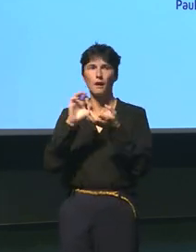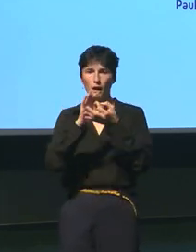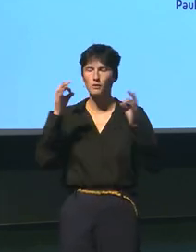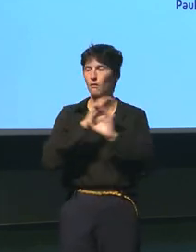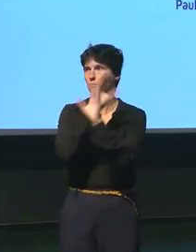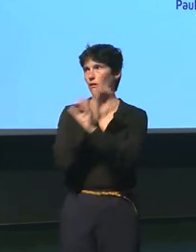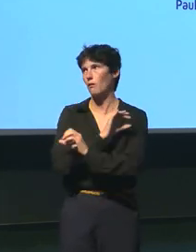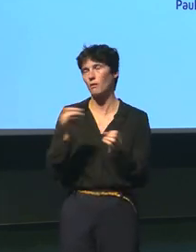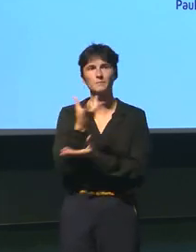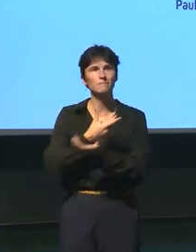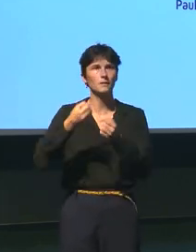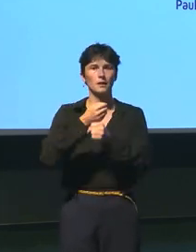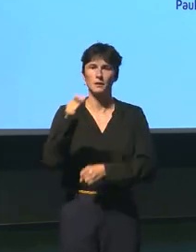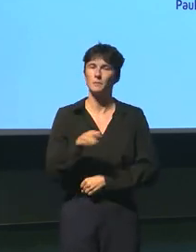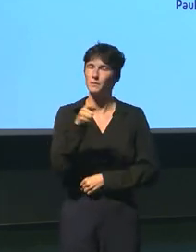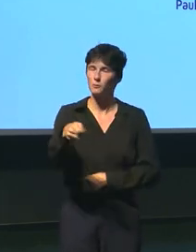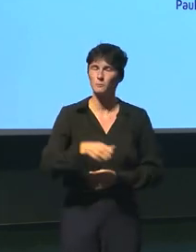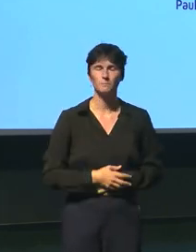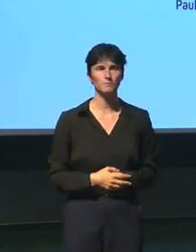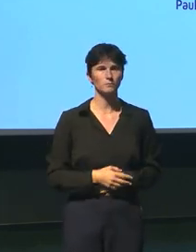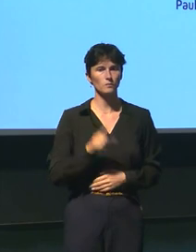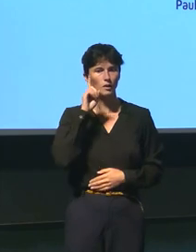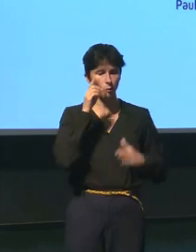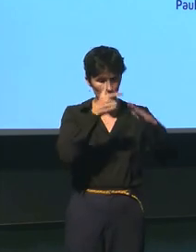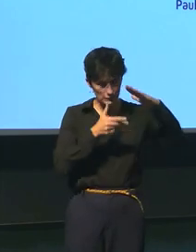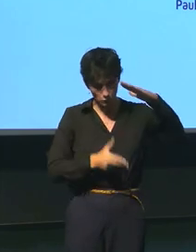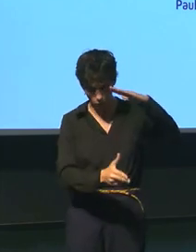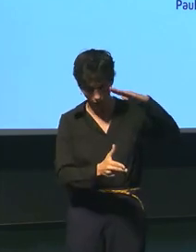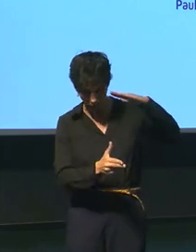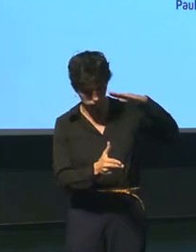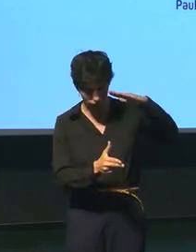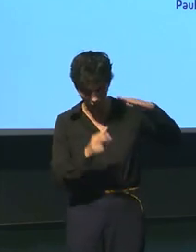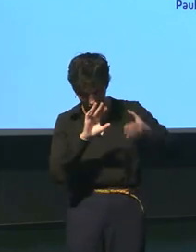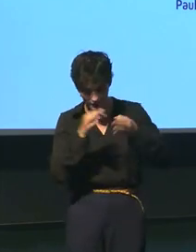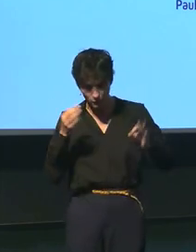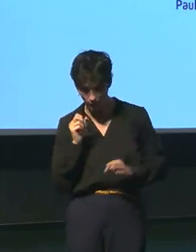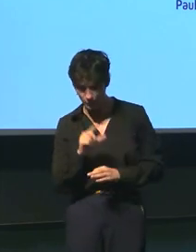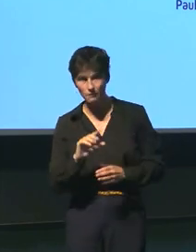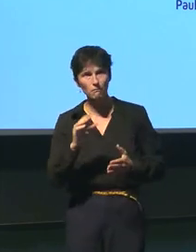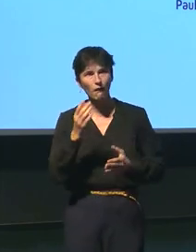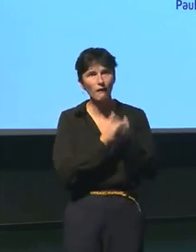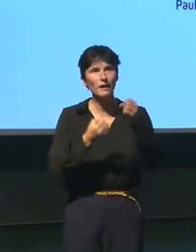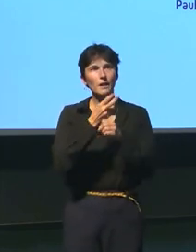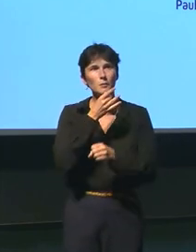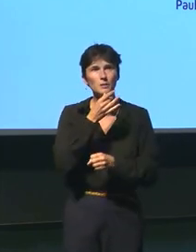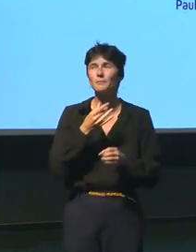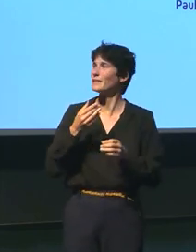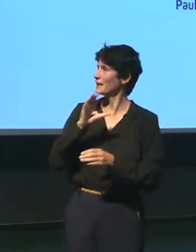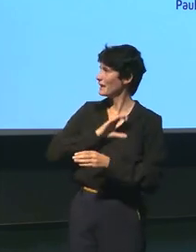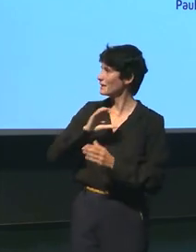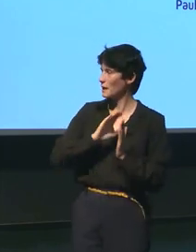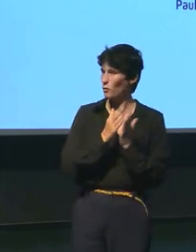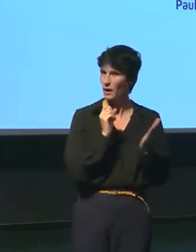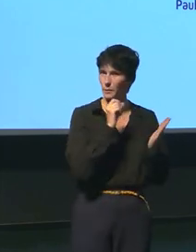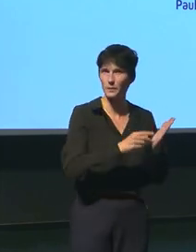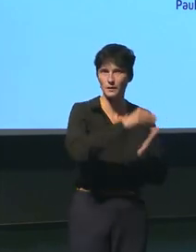extraordinaire parce que l'histoire du sous-marin on ne peut pas la monter si on n pas Jules Verne mais essayer de retrouver ce bouquin l